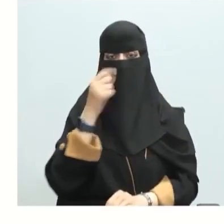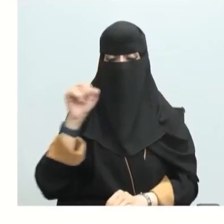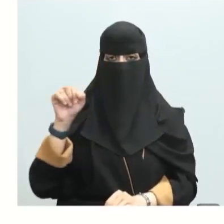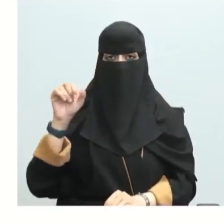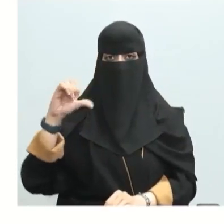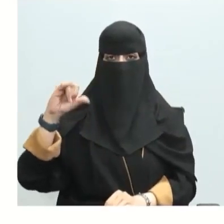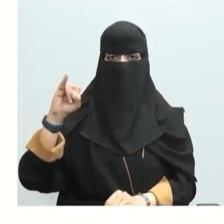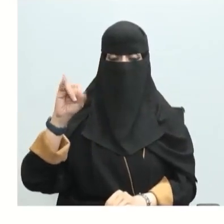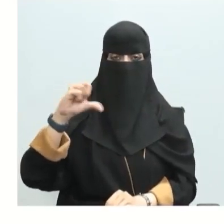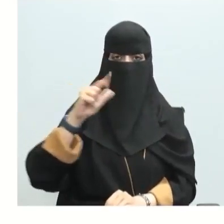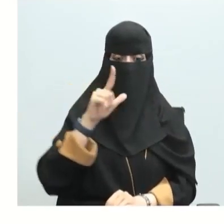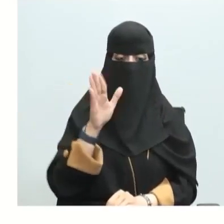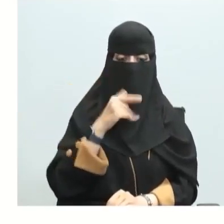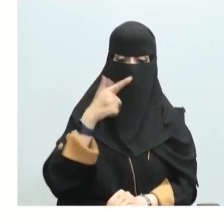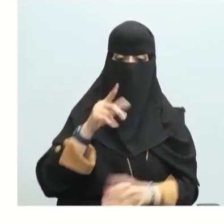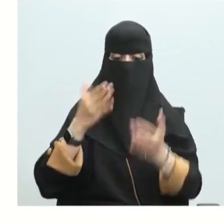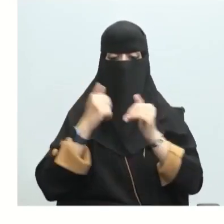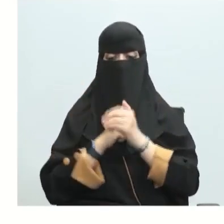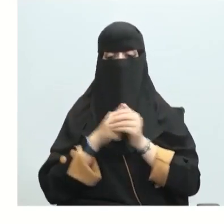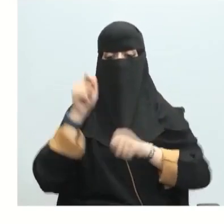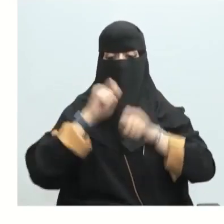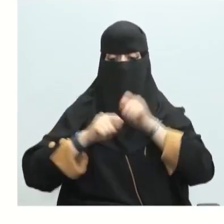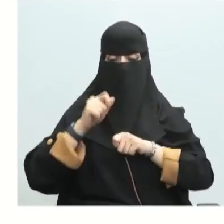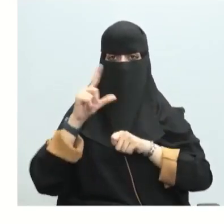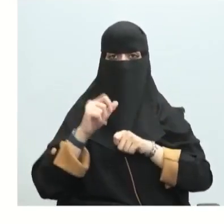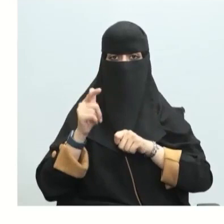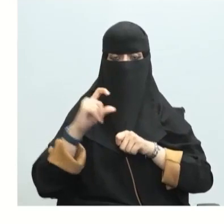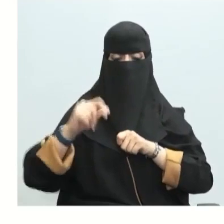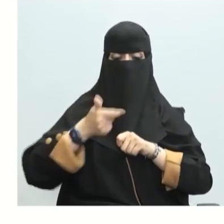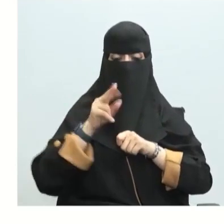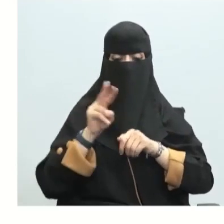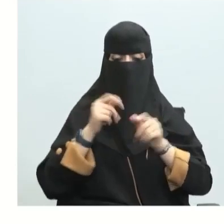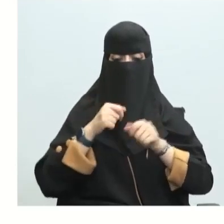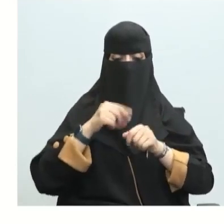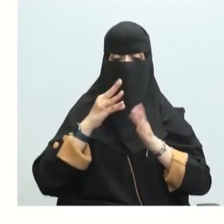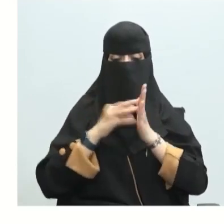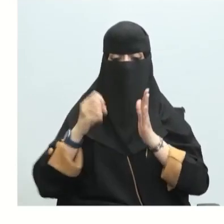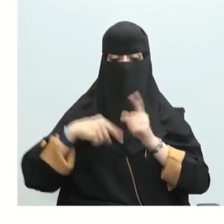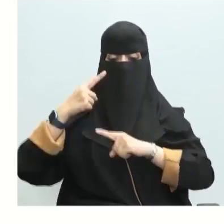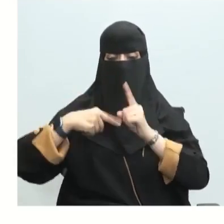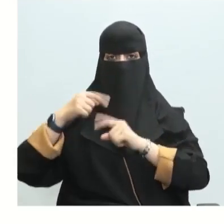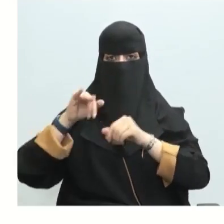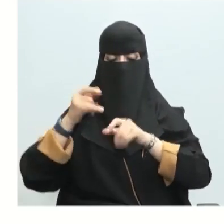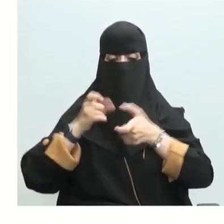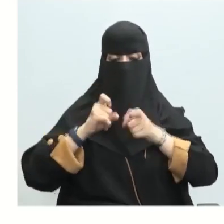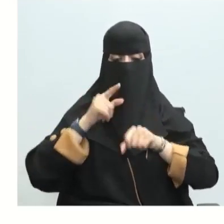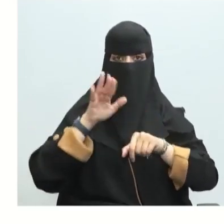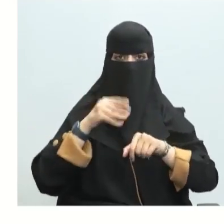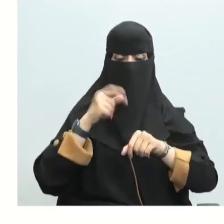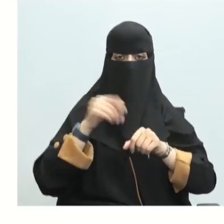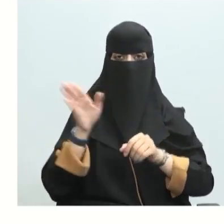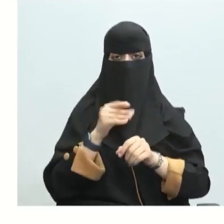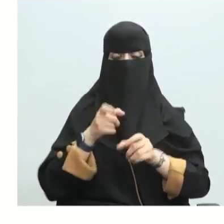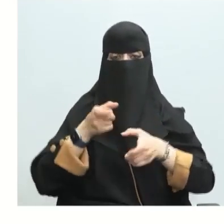واحد ضغط جوي طبعاً صحيح يستخدم الرمز لتمثيل حرارة التكوين القياسية